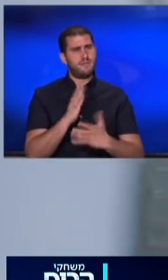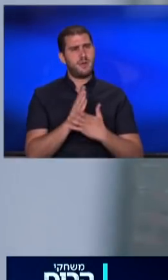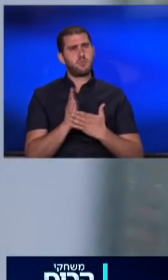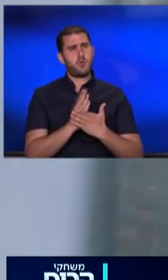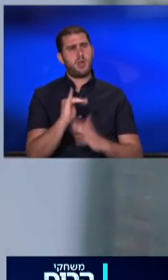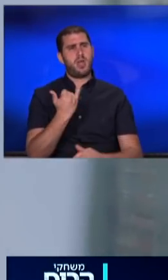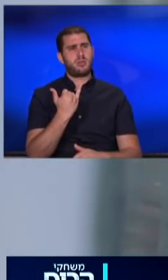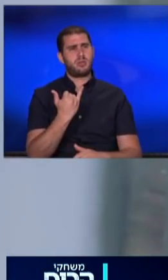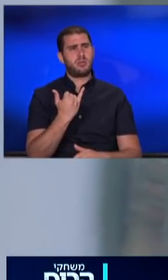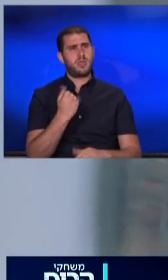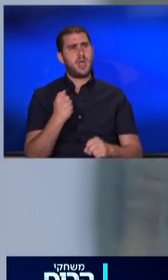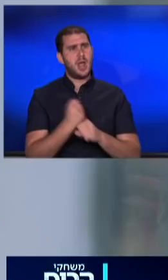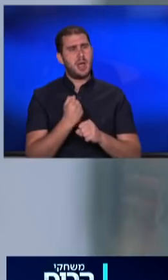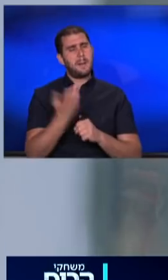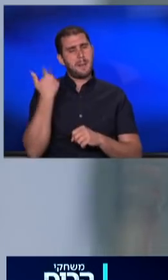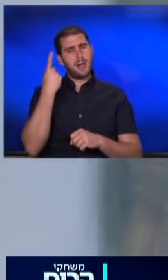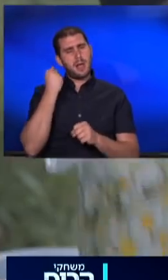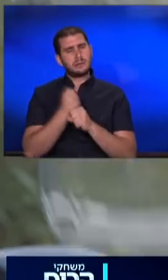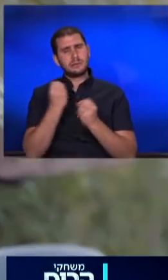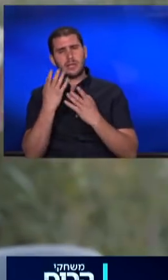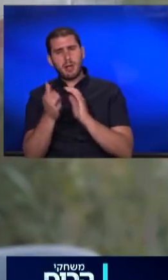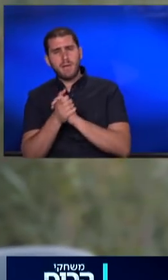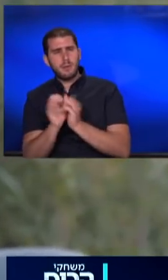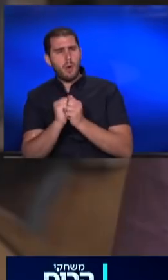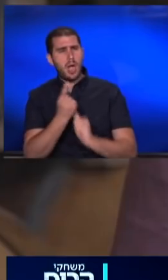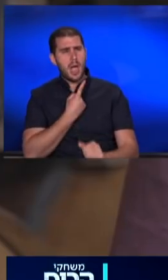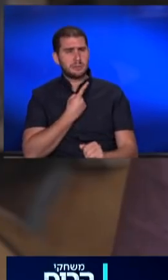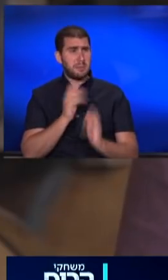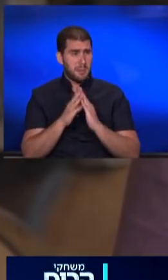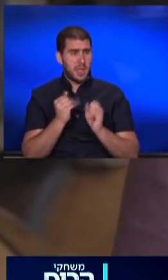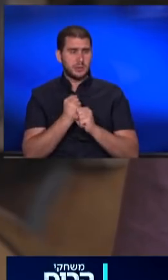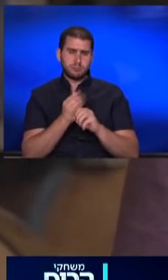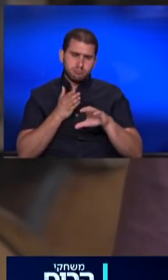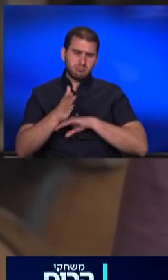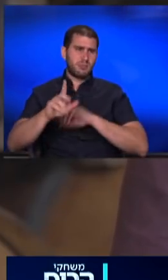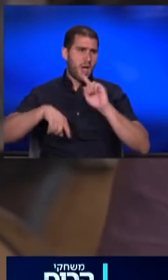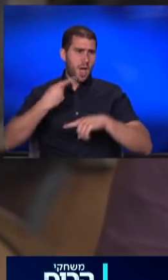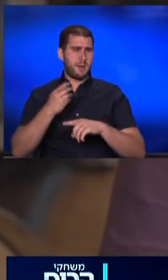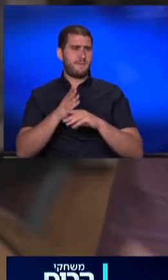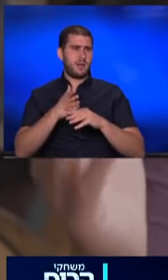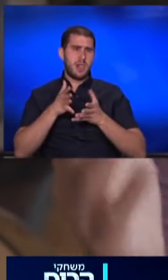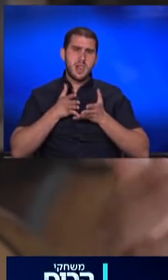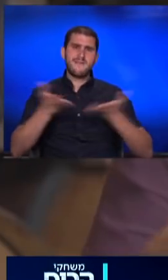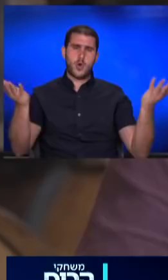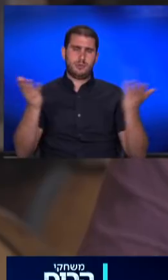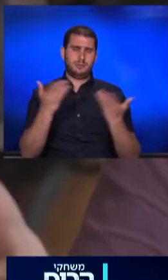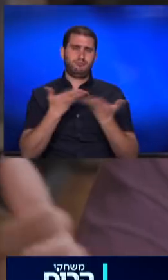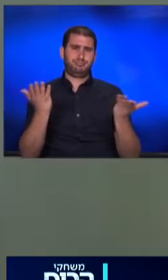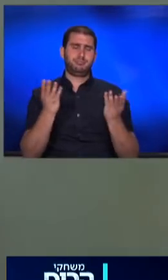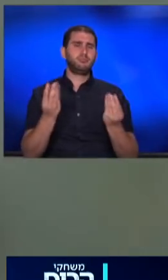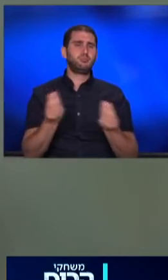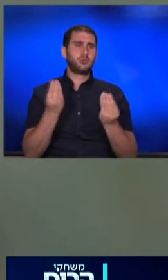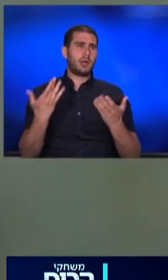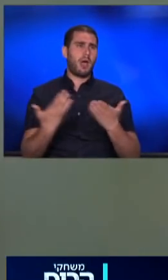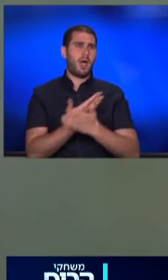מוכן לעשות דברים לחברים או לעצמי או בבית, לעשות את הצד הבא, וזה בעצם לפרוץ